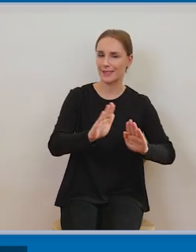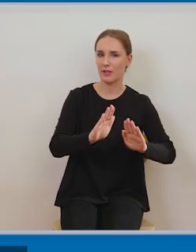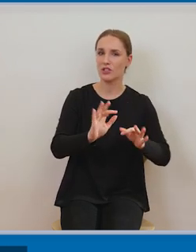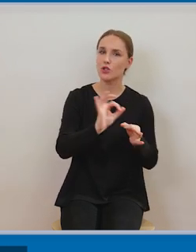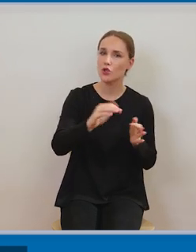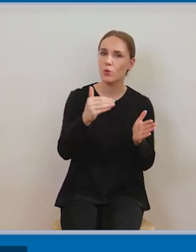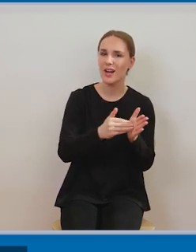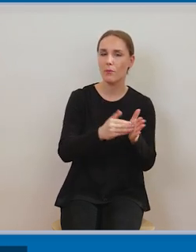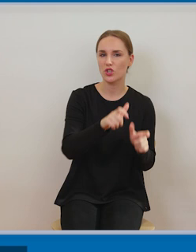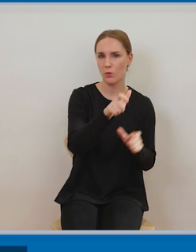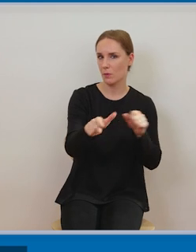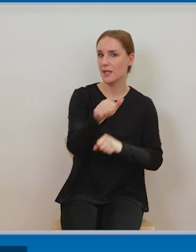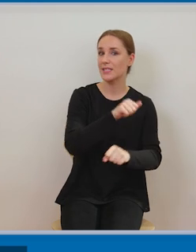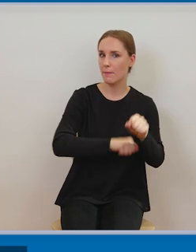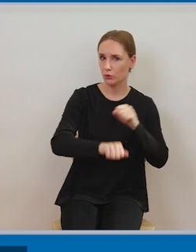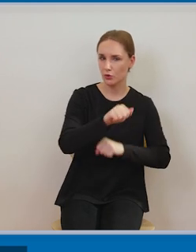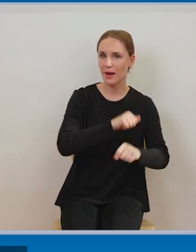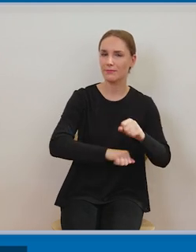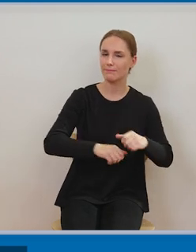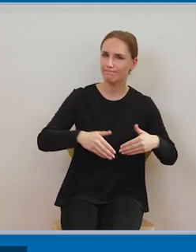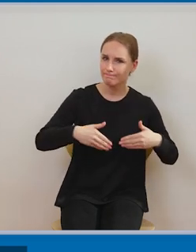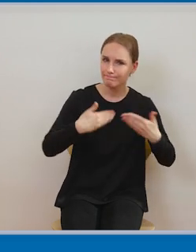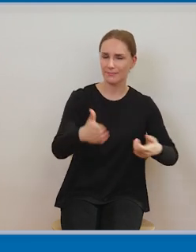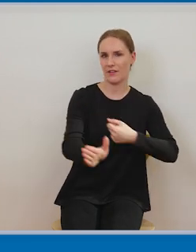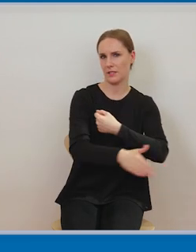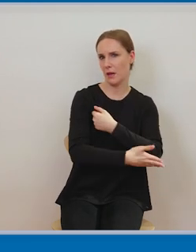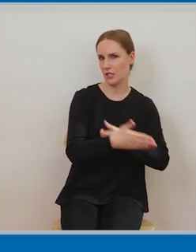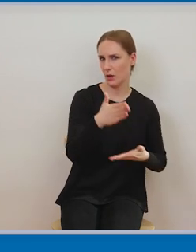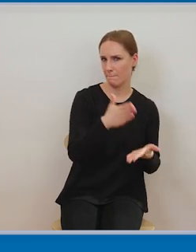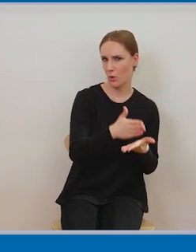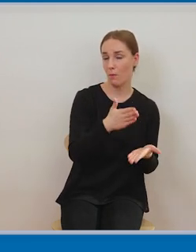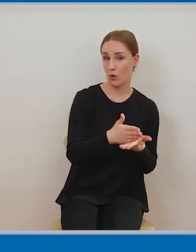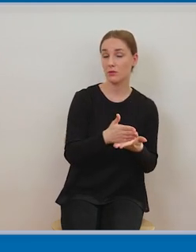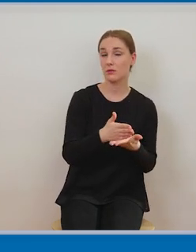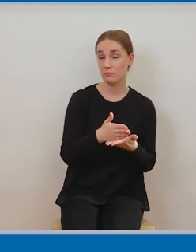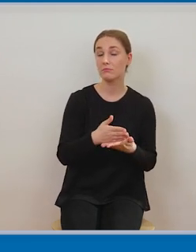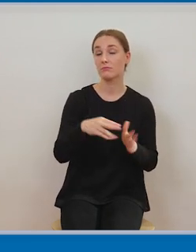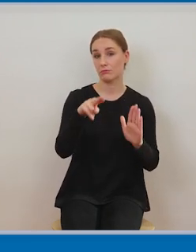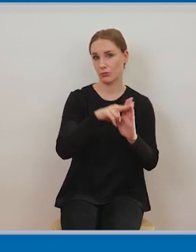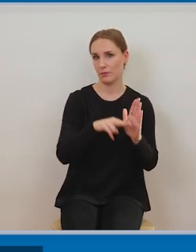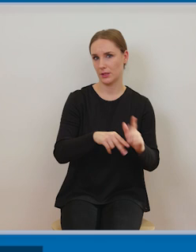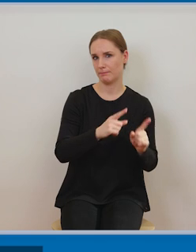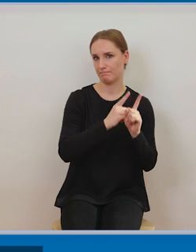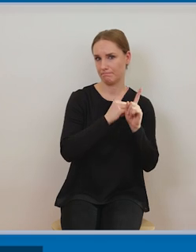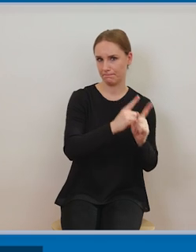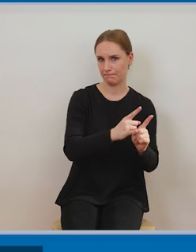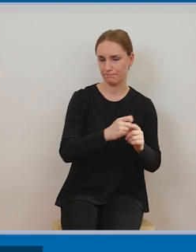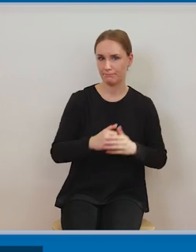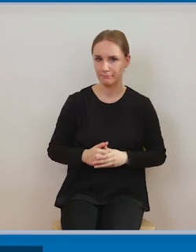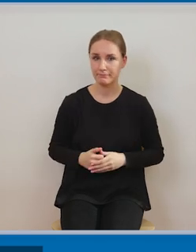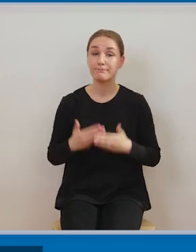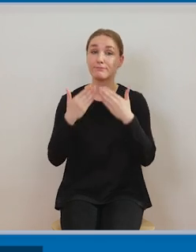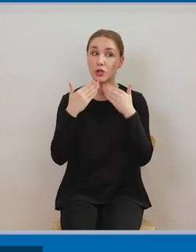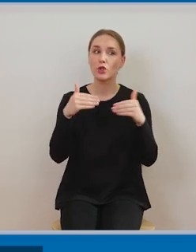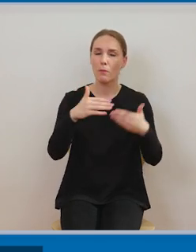ułatwiają korzystanie z utworów objętych ochroną autorską prawą. I my teraz przejdziemy do omówienia już polskich przepisów. Polskie przepisy są